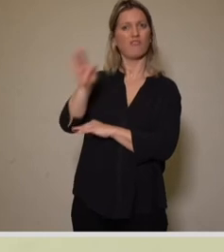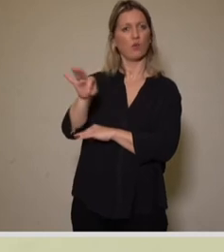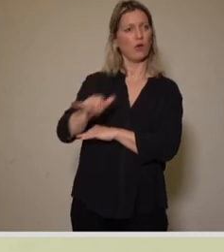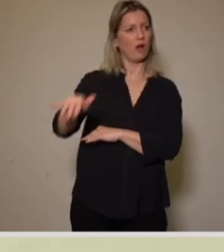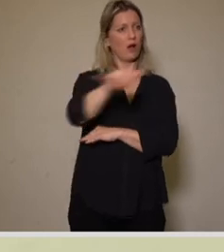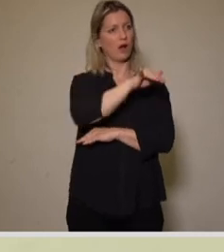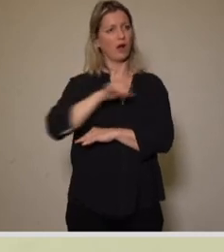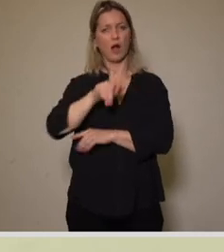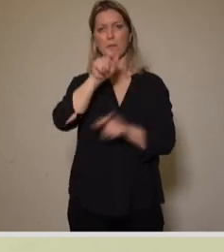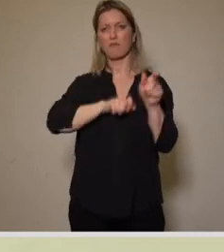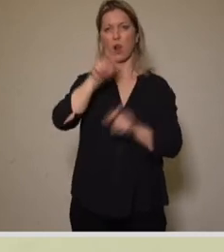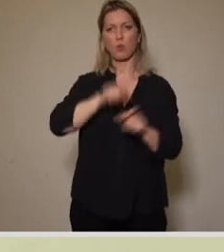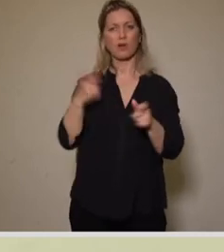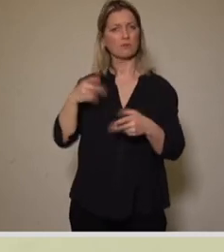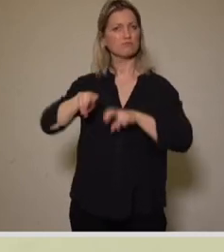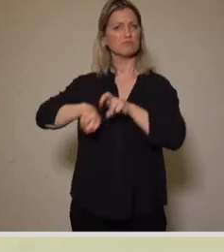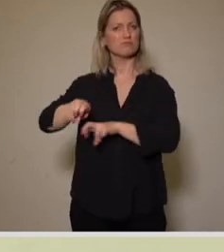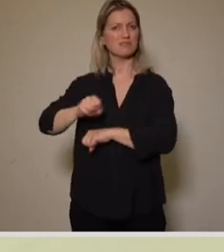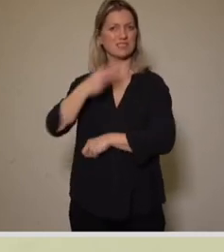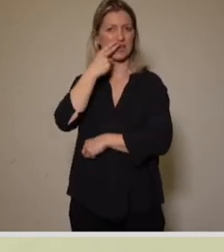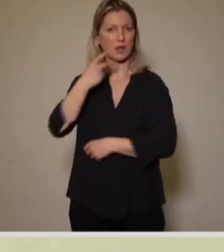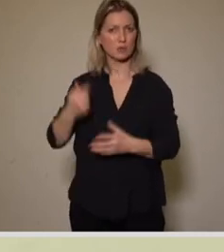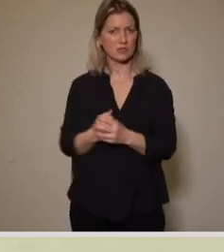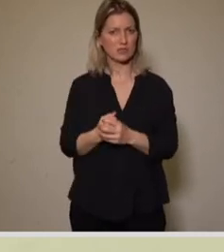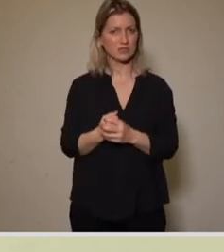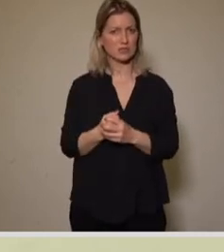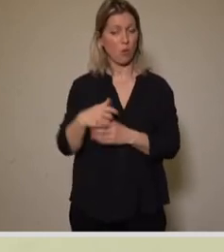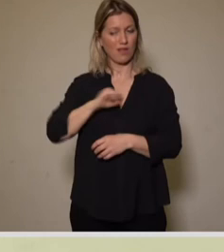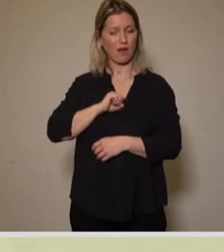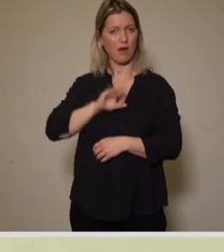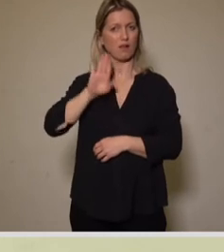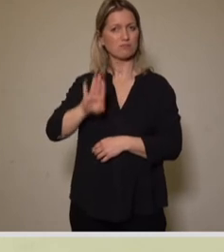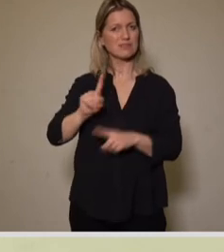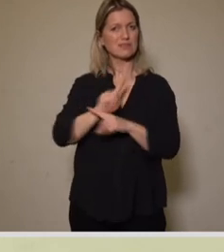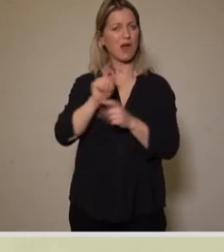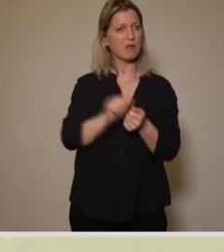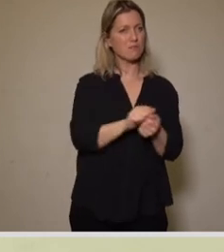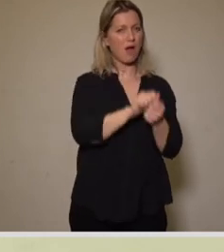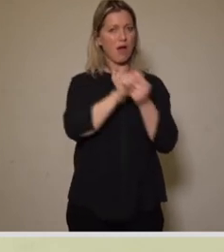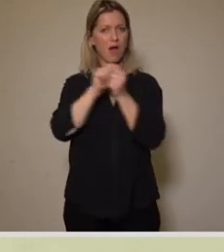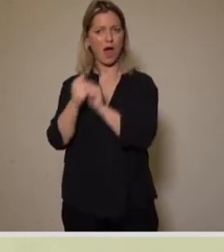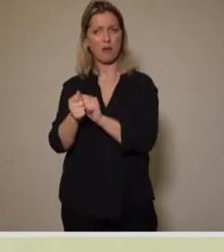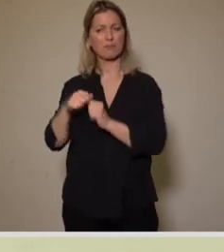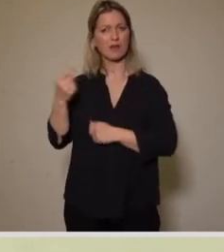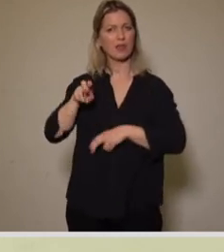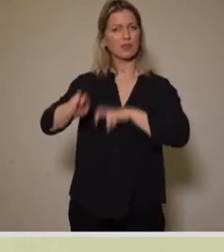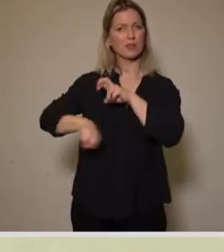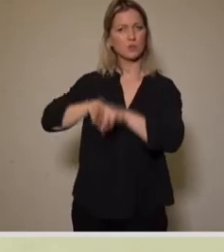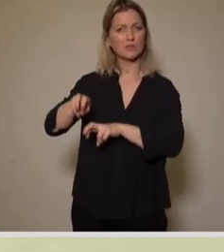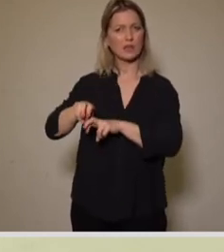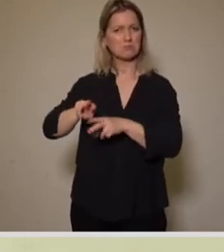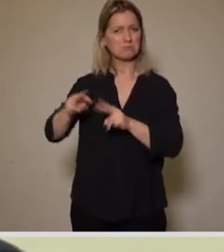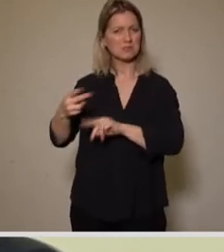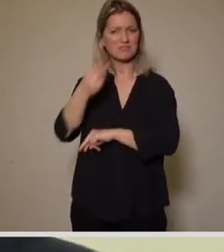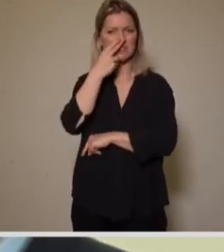Stadtteil? Wie änderten sich die Nutzung und die Bedeutung des Sachsenbades im Wandel der Zeiten? Vielen Dank, Herr Wirz.